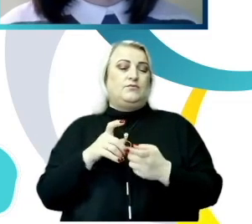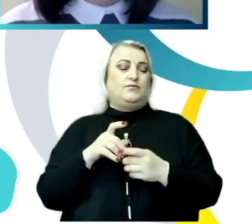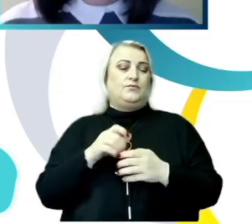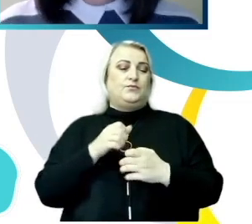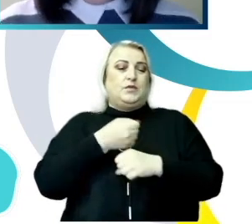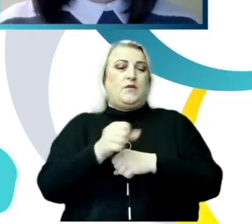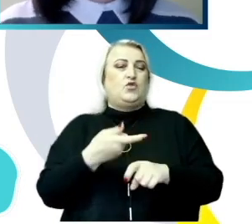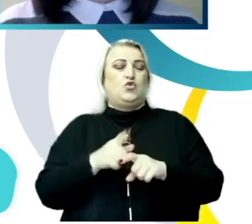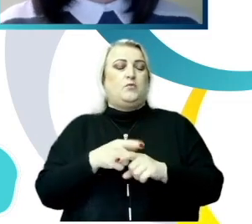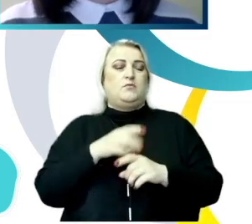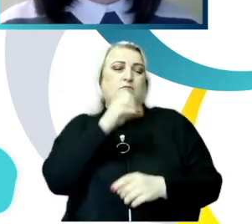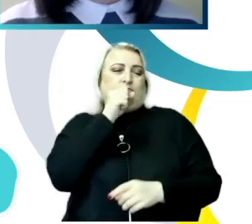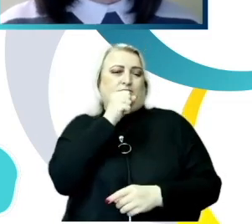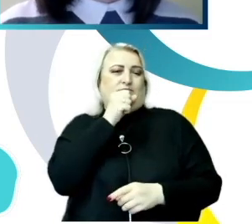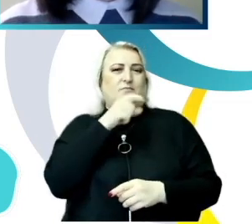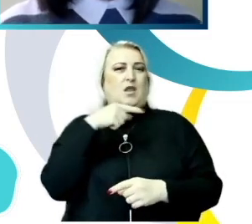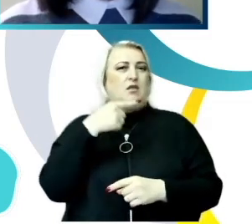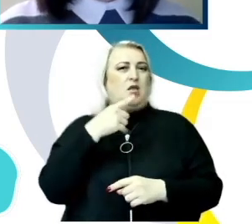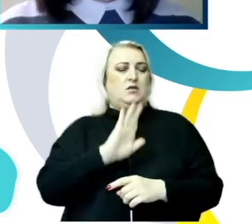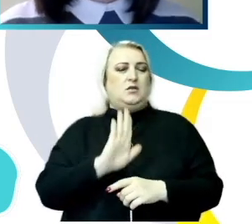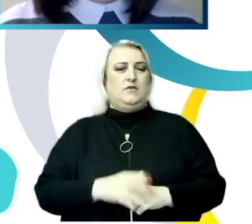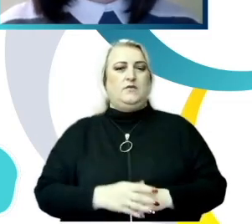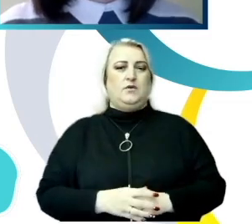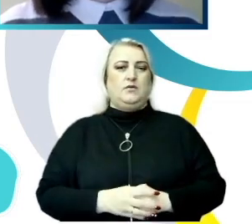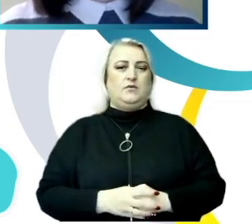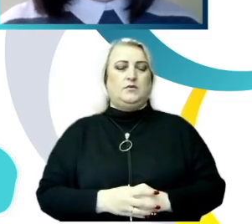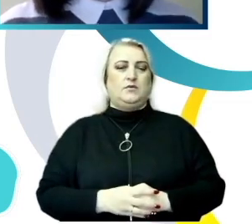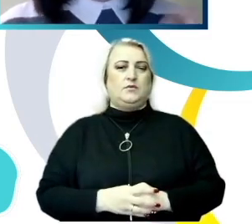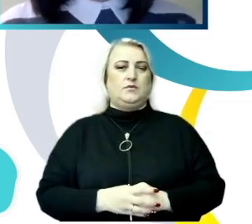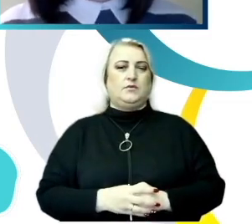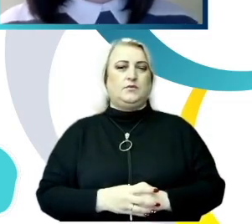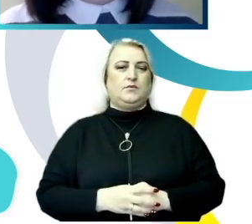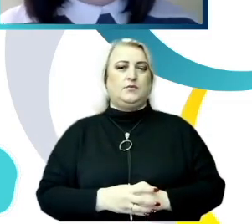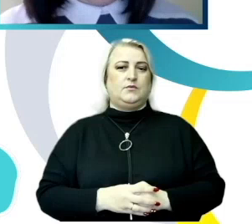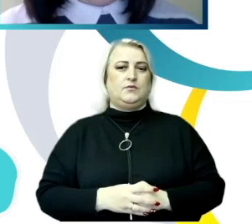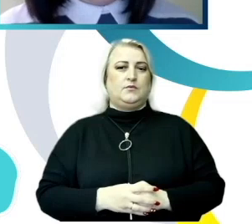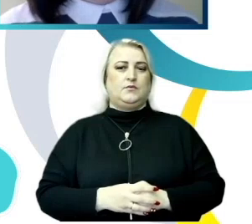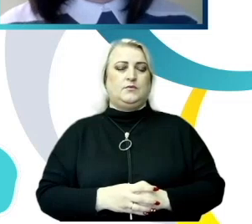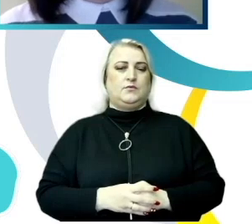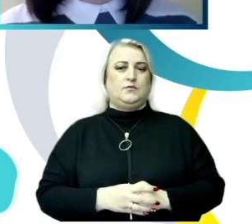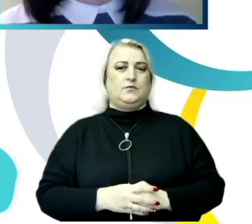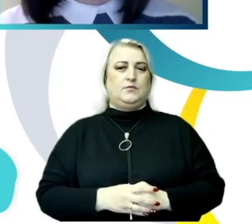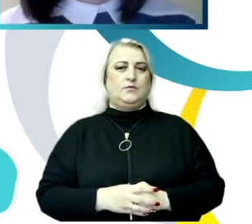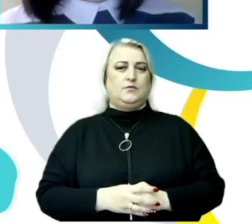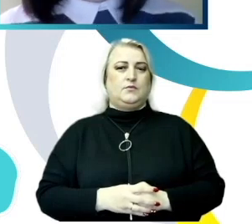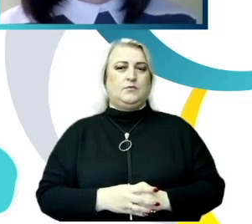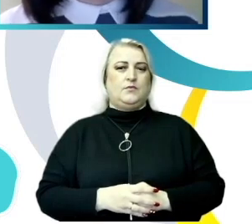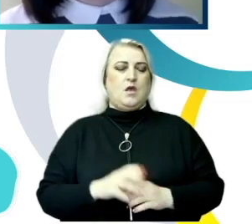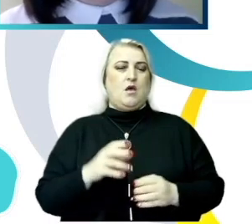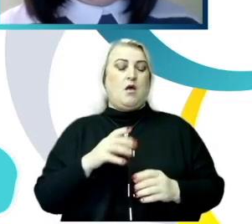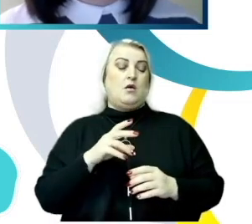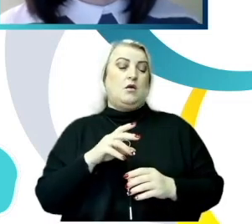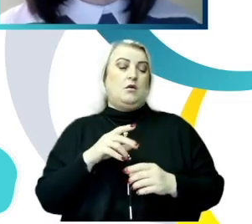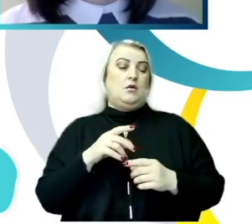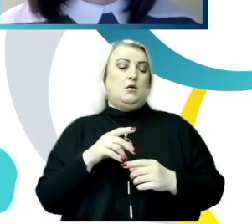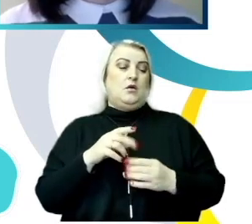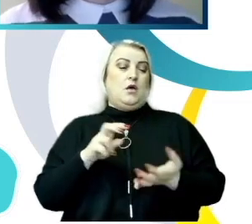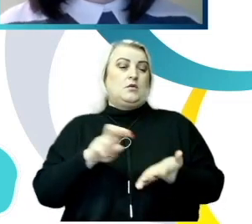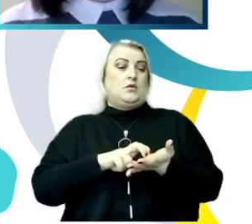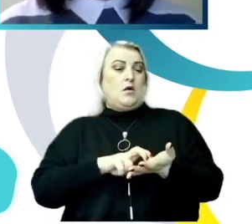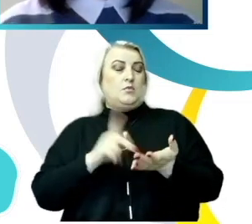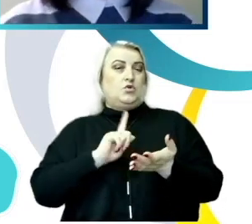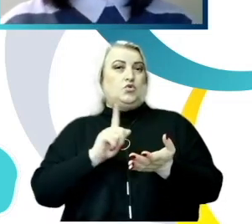nimerit. Pe de altă parte, sentimentul de autoculpabilizare și frica, teama de blamarea